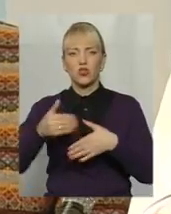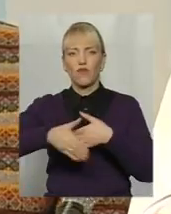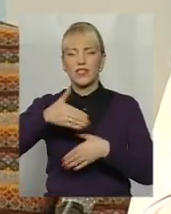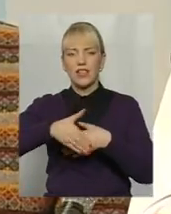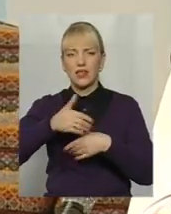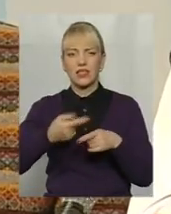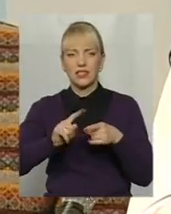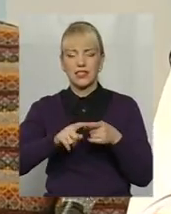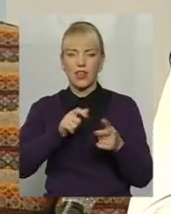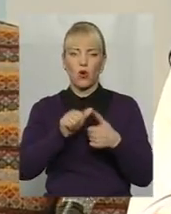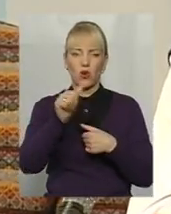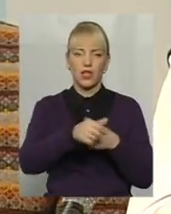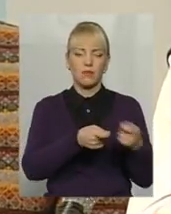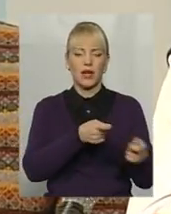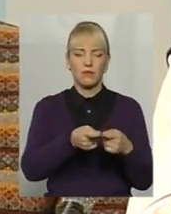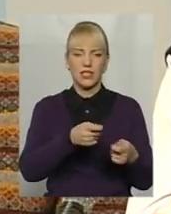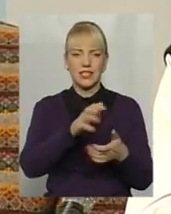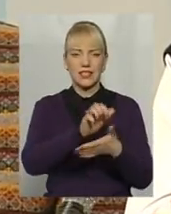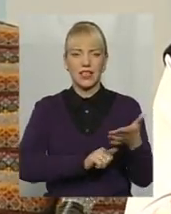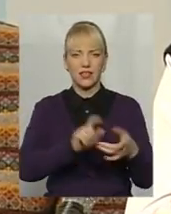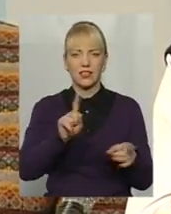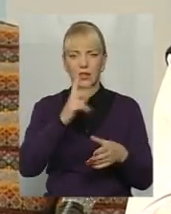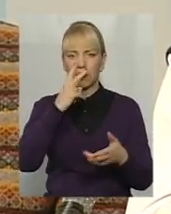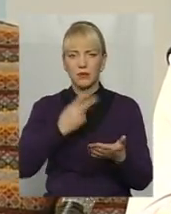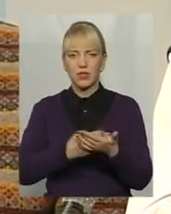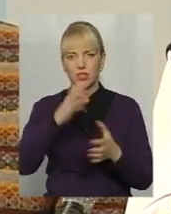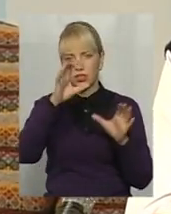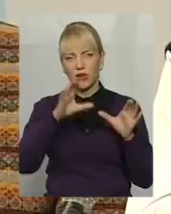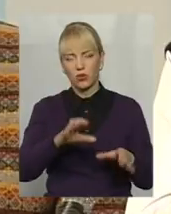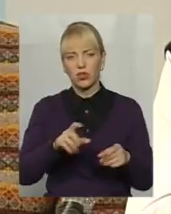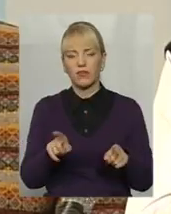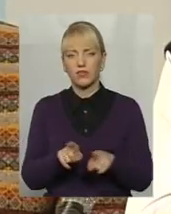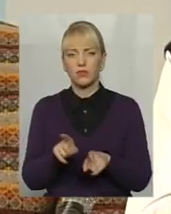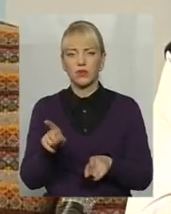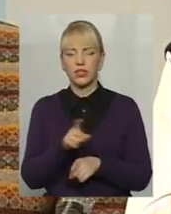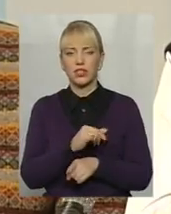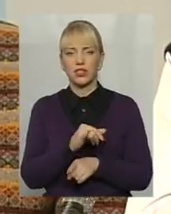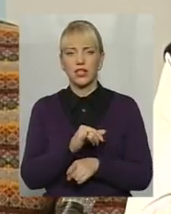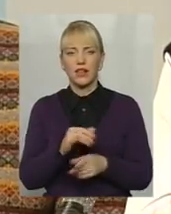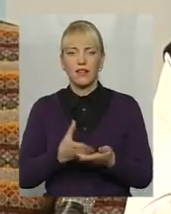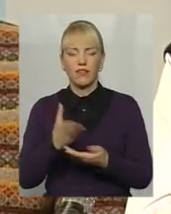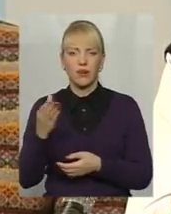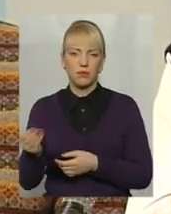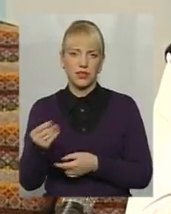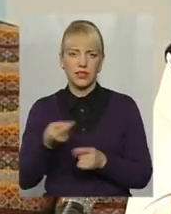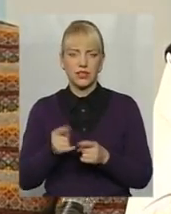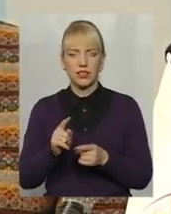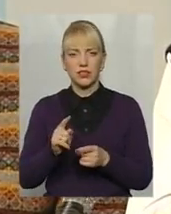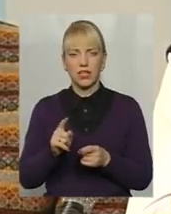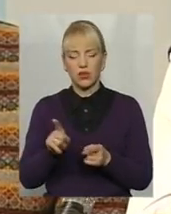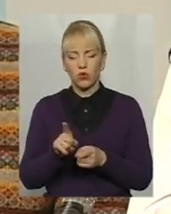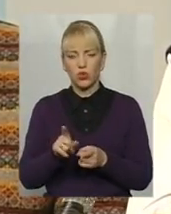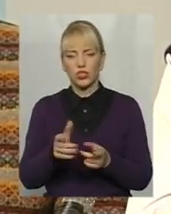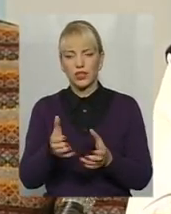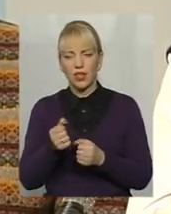тих адміністративних стягнень, які передбачені законодавством, і виплат, які тягнуть за